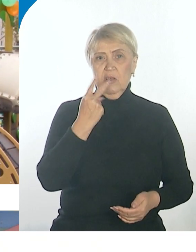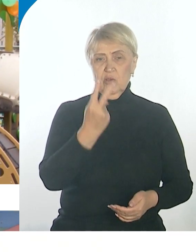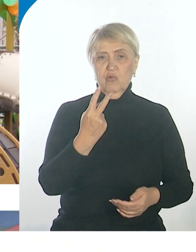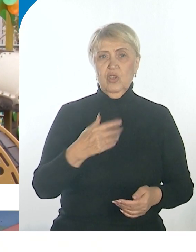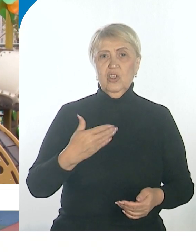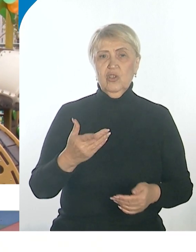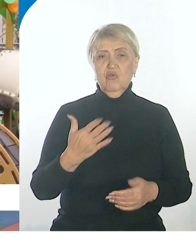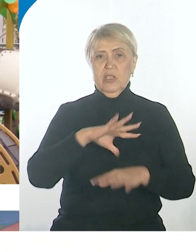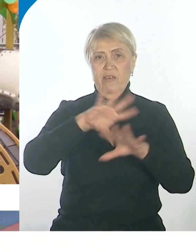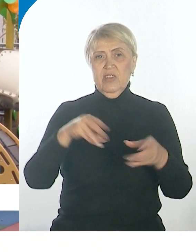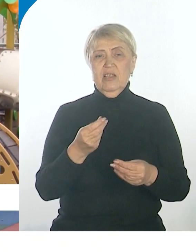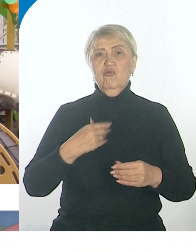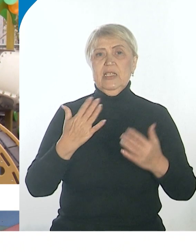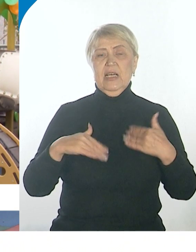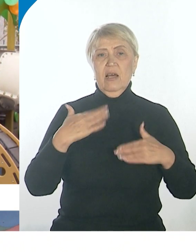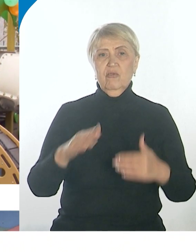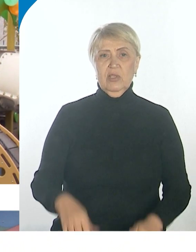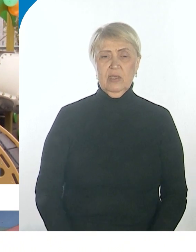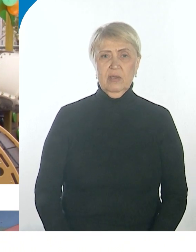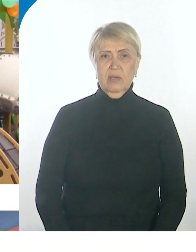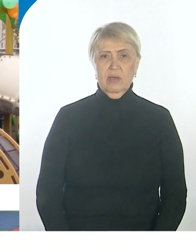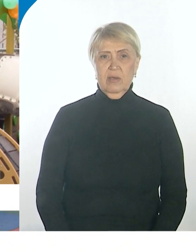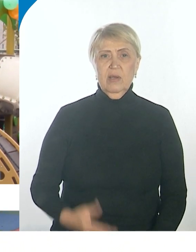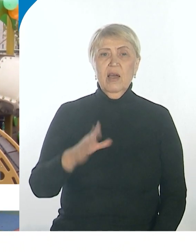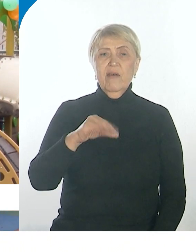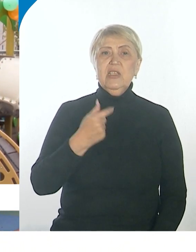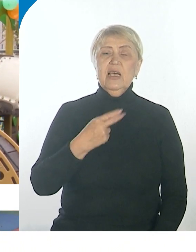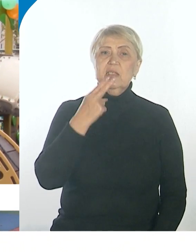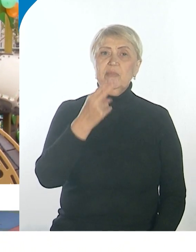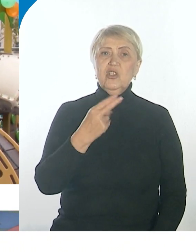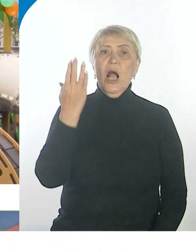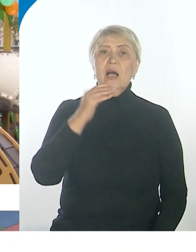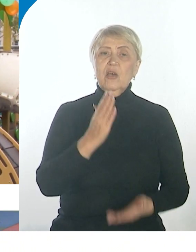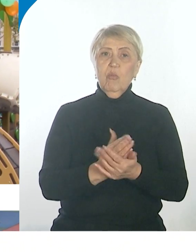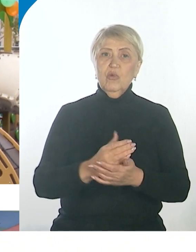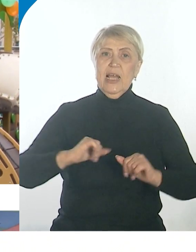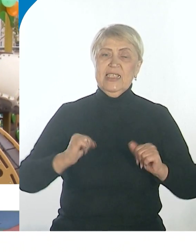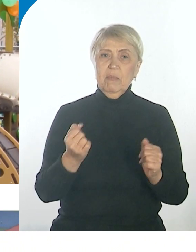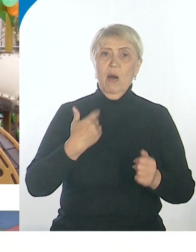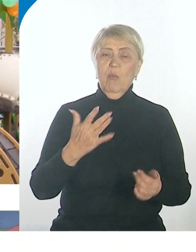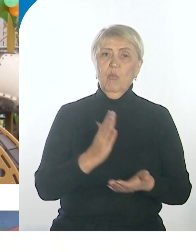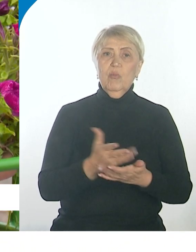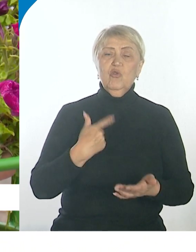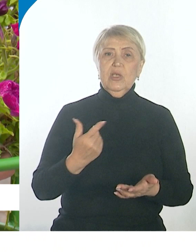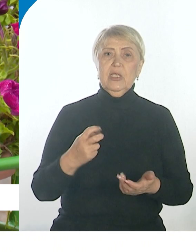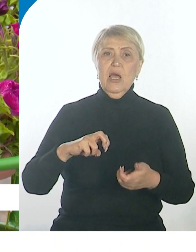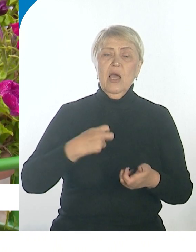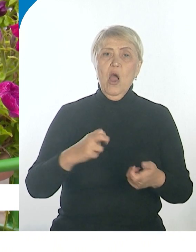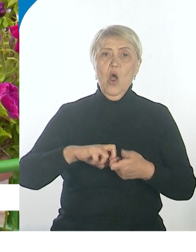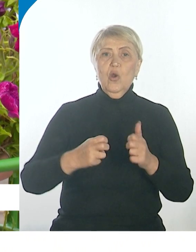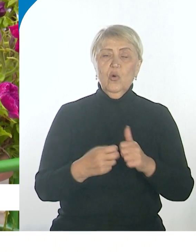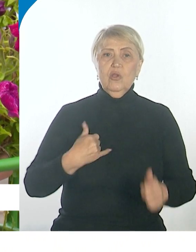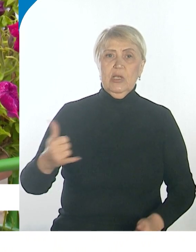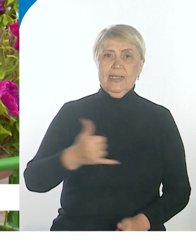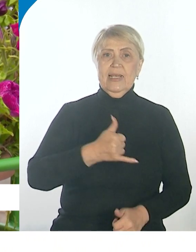Особенно, когда детки у меня играют на корте в футбол. И все спрашивают, а когда мы будем заливать? Я говорю, ну, когда зима наступит? Заливать будем однозначно. А мы не вложили ни